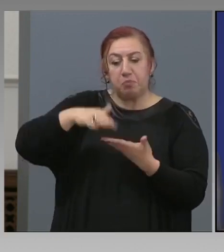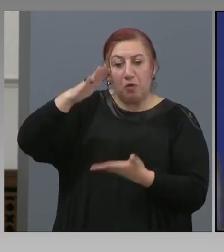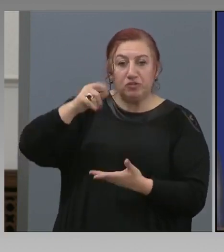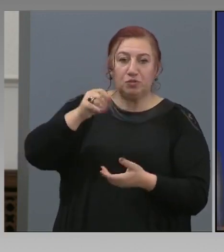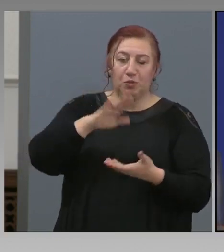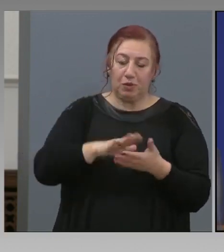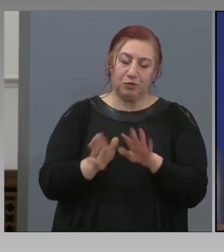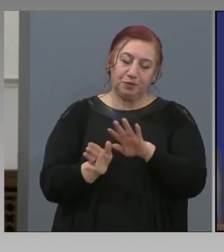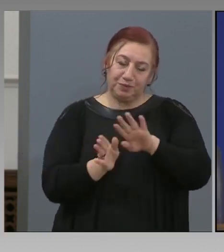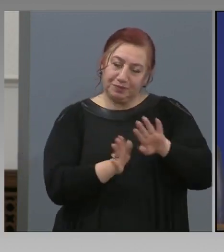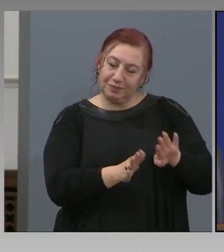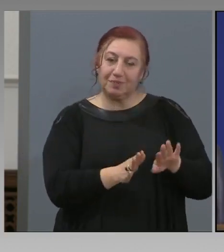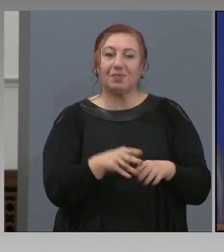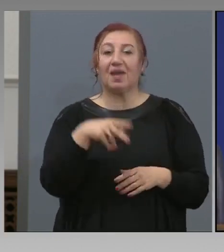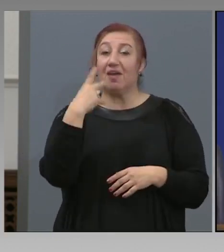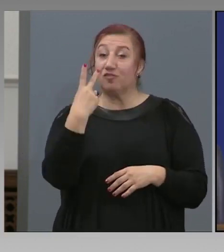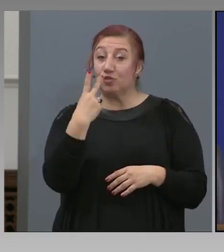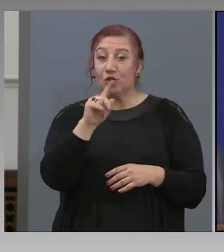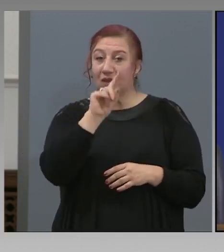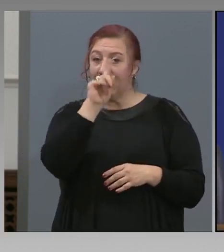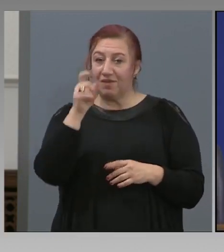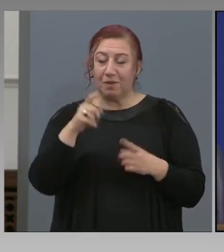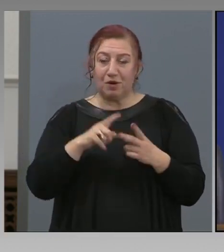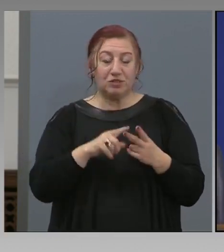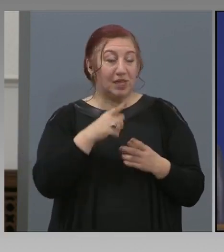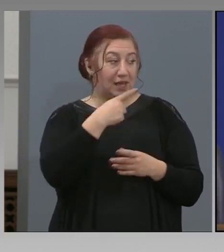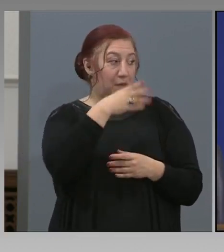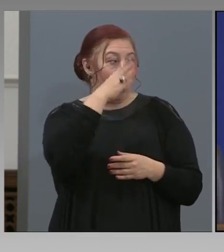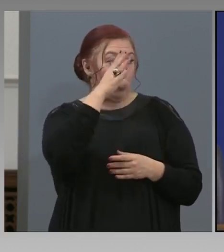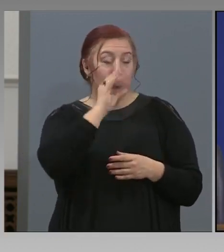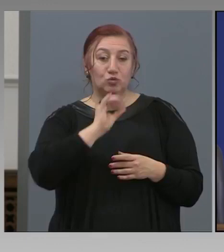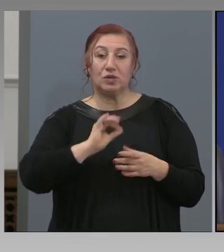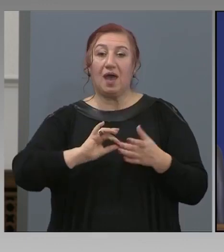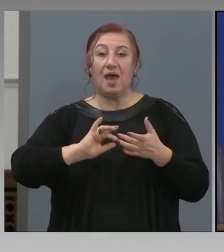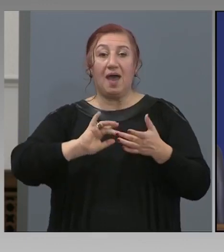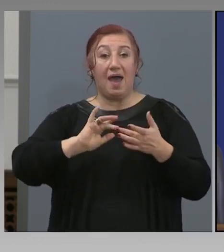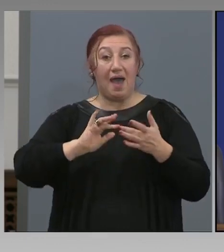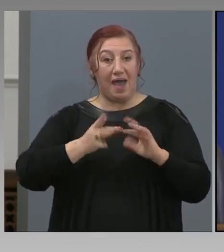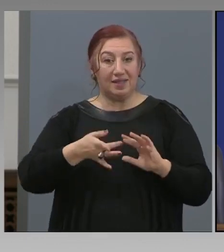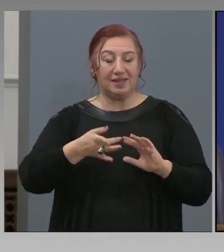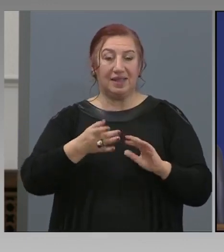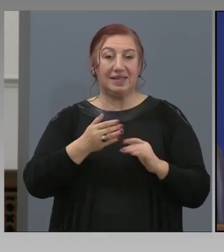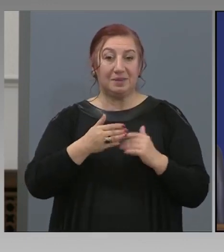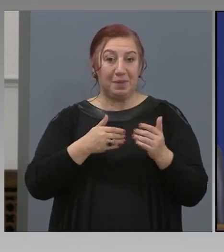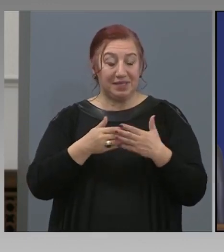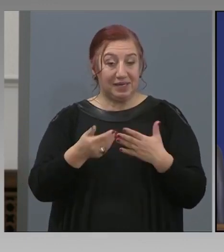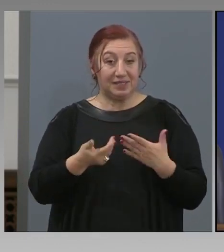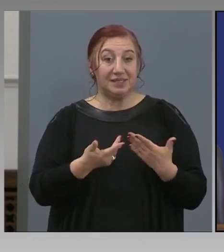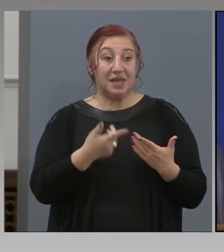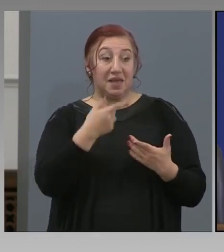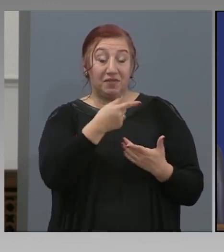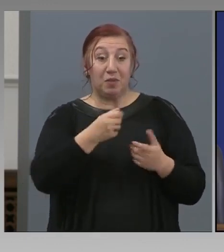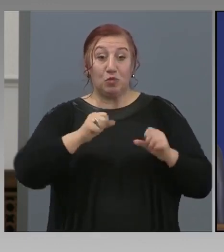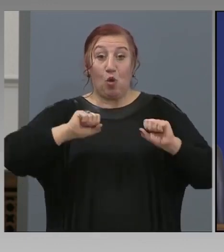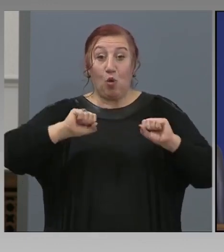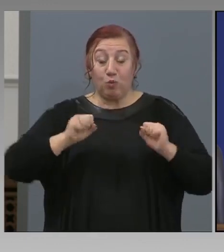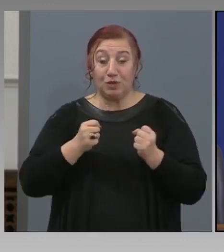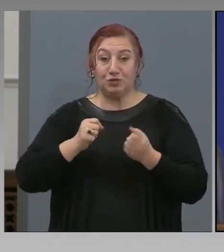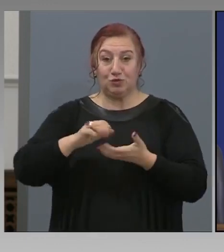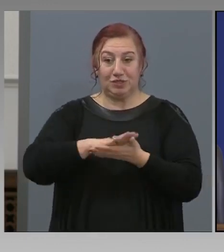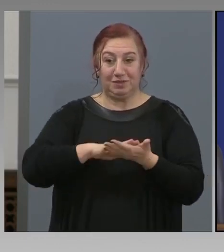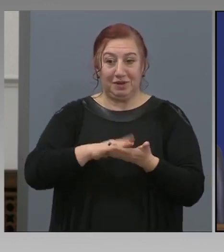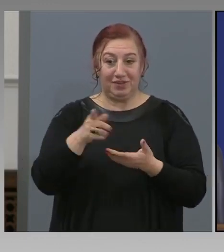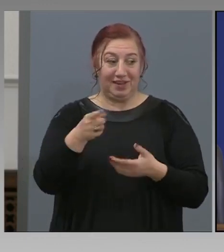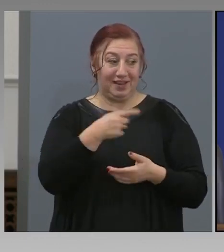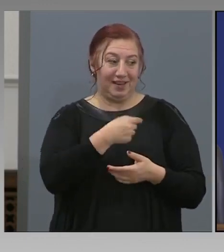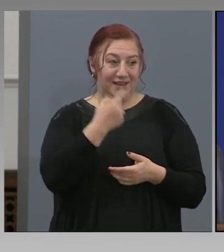въпрос е, може би към господа, айте специалистите, защо така много бързо се справихте с тази задача? Аз подсеняваш